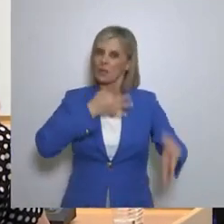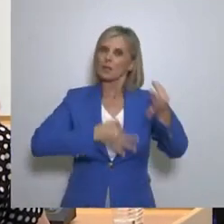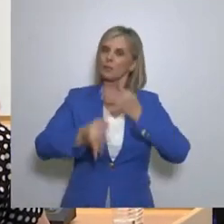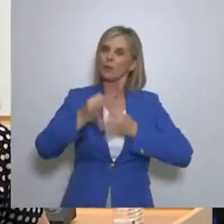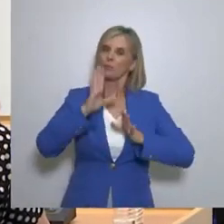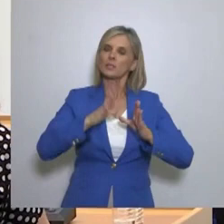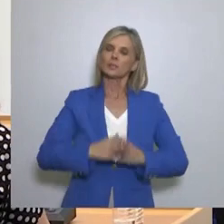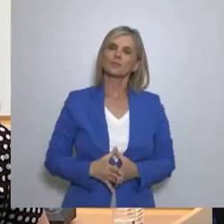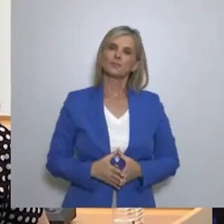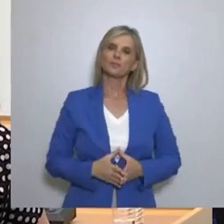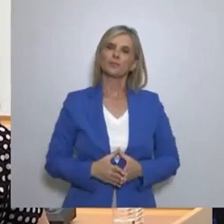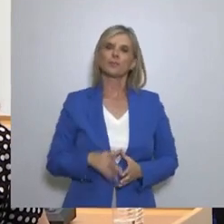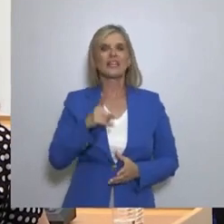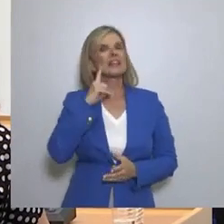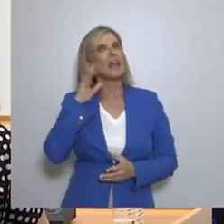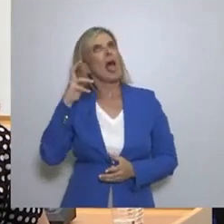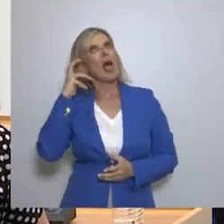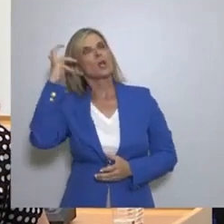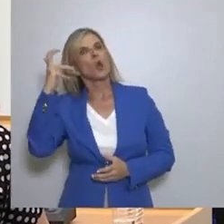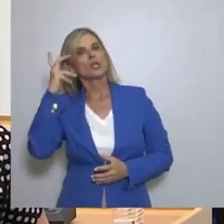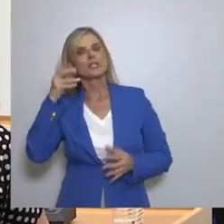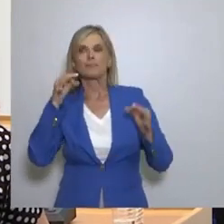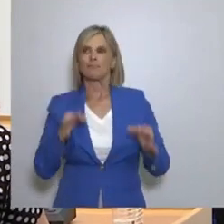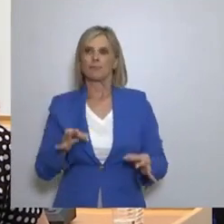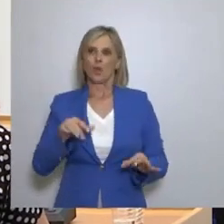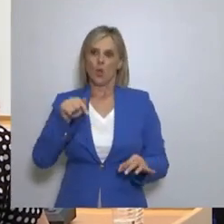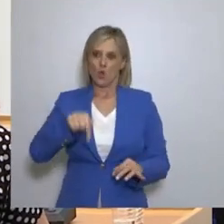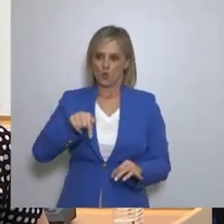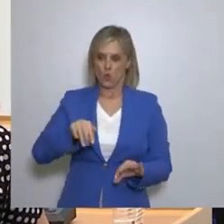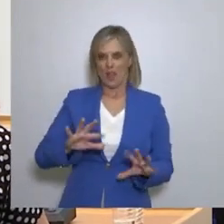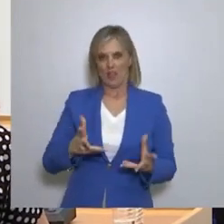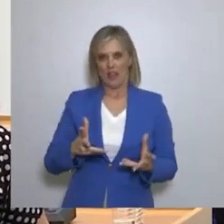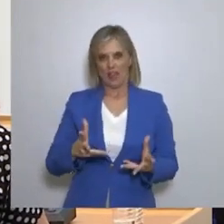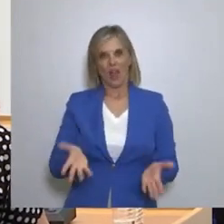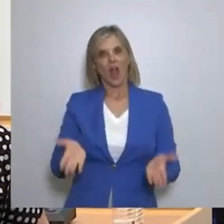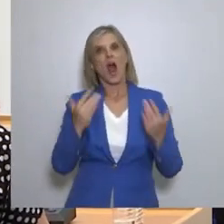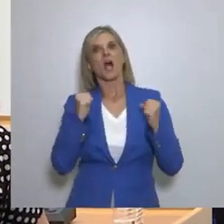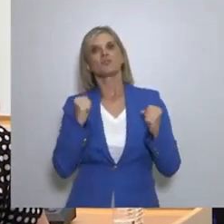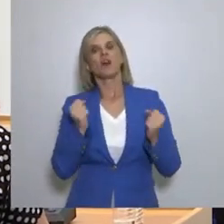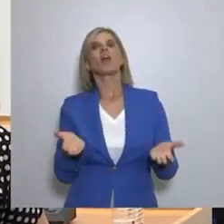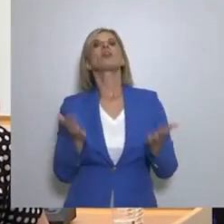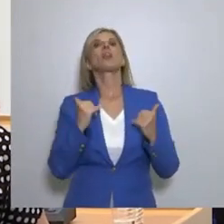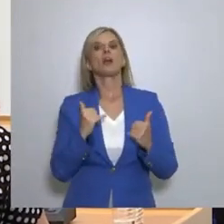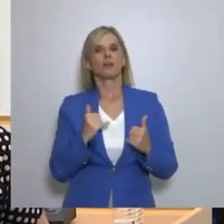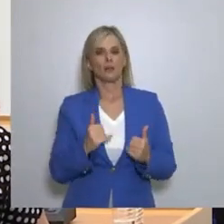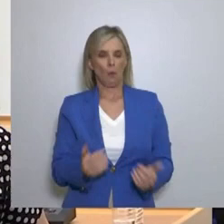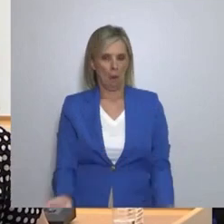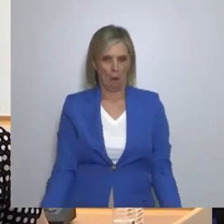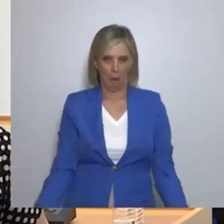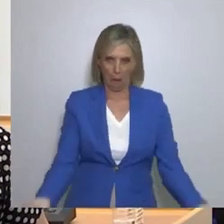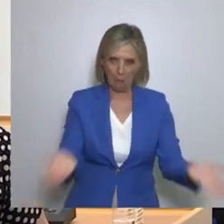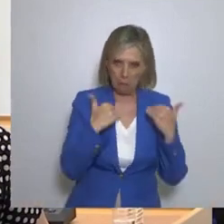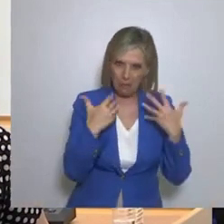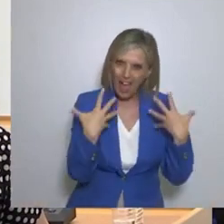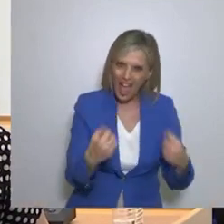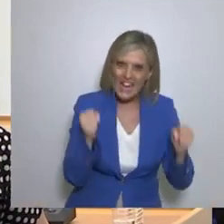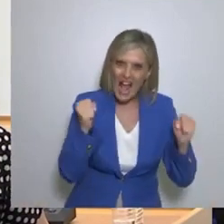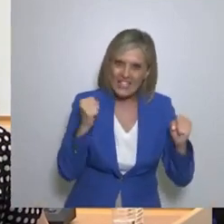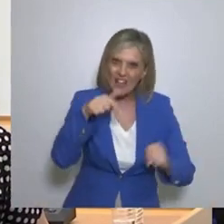Τι ακριβώς εννοείτε με αυτό Τώρα δηλαδή ο πολίτης δεν έχει ασφάλεια Όχι βέβαια Τι ασφάλεια έχει